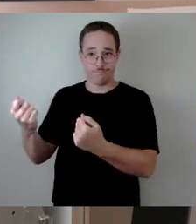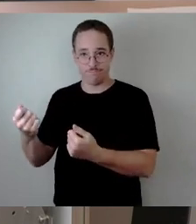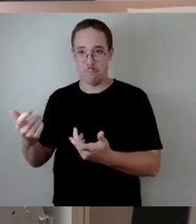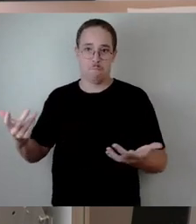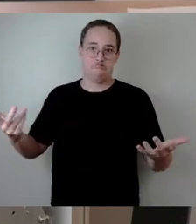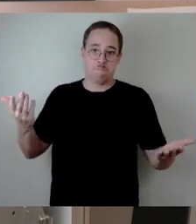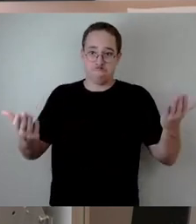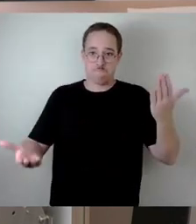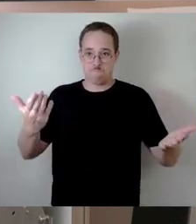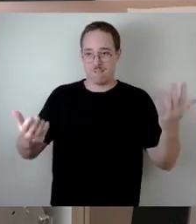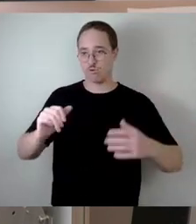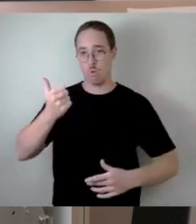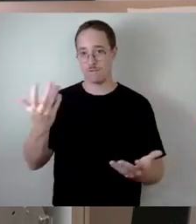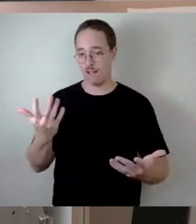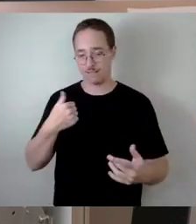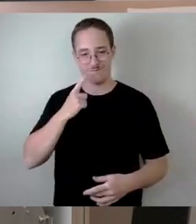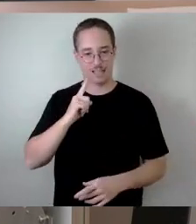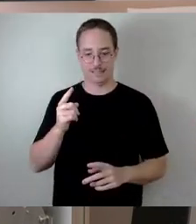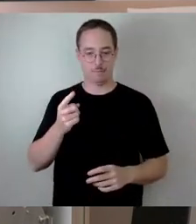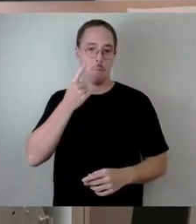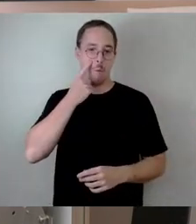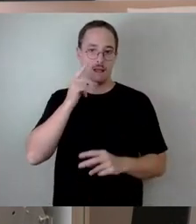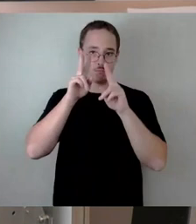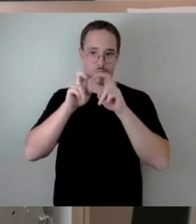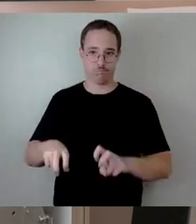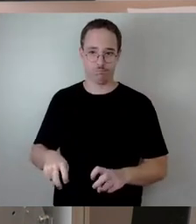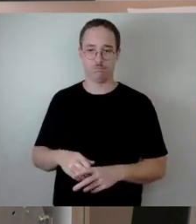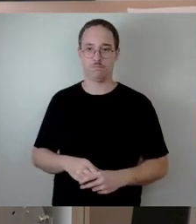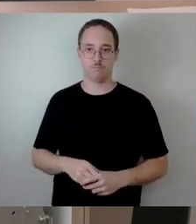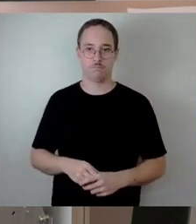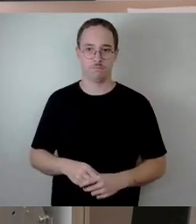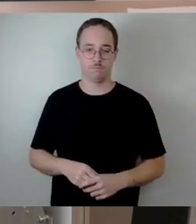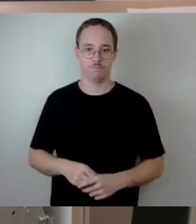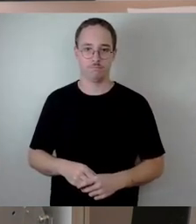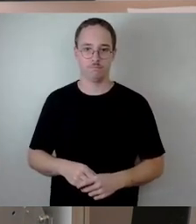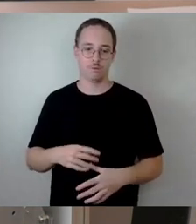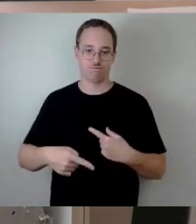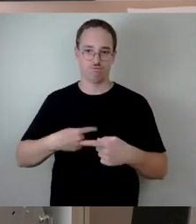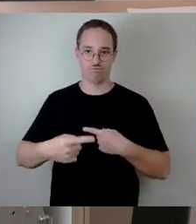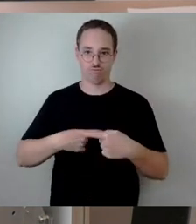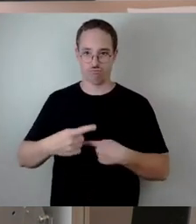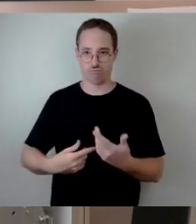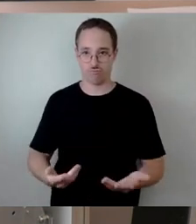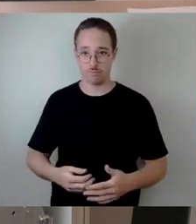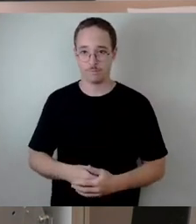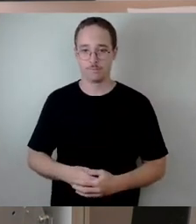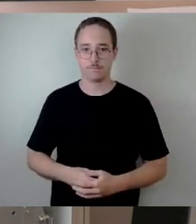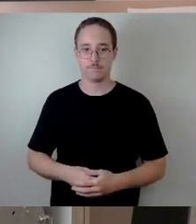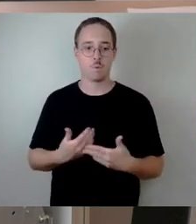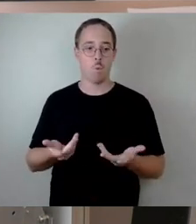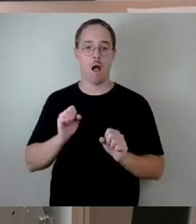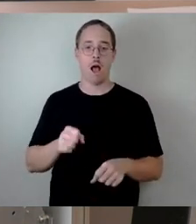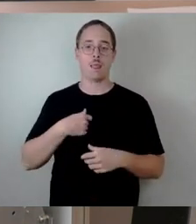dabei und diese Untersuchungen laufen derzeit. Das sind die Sachen, die ich Ihnen jetzt zum